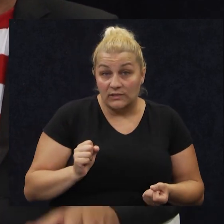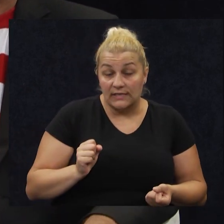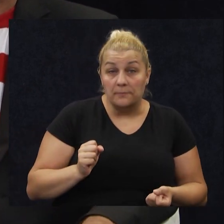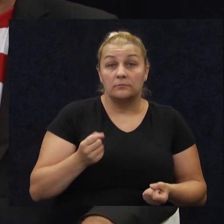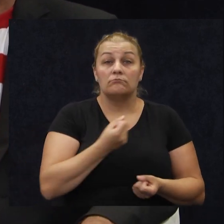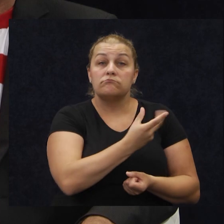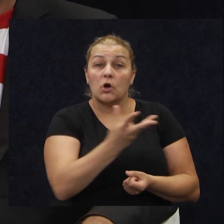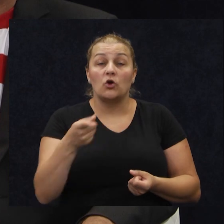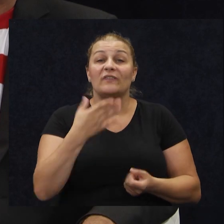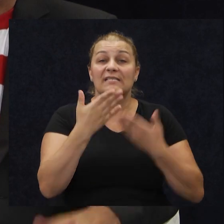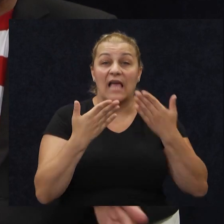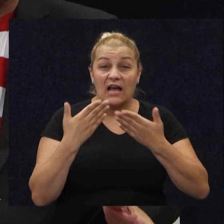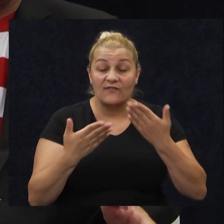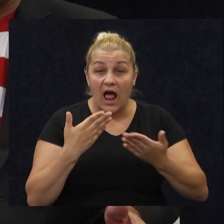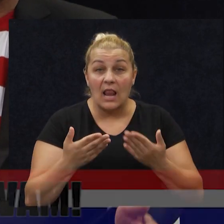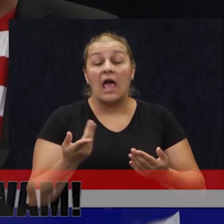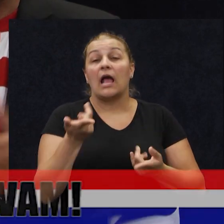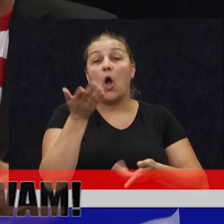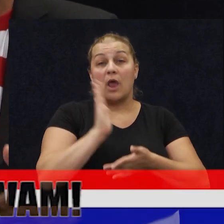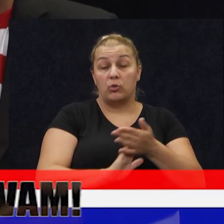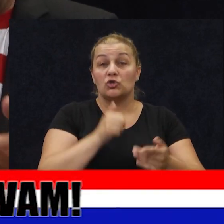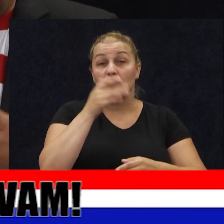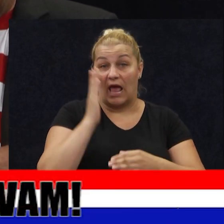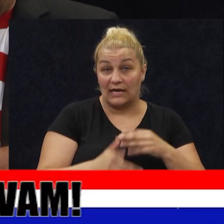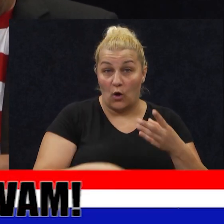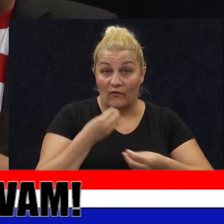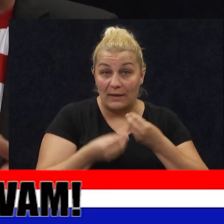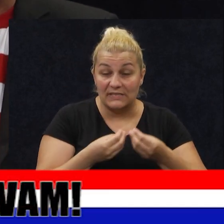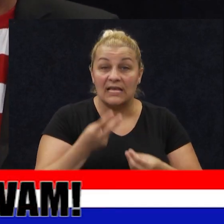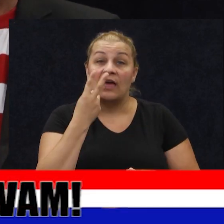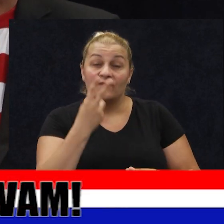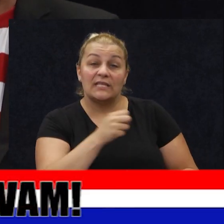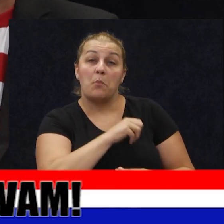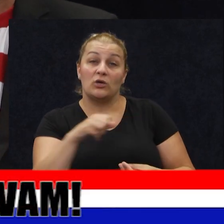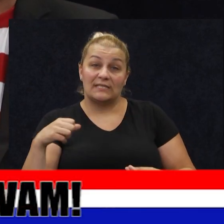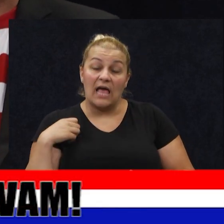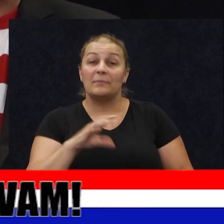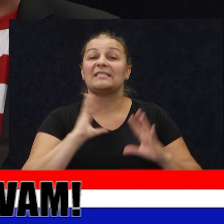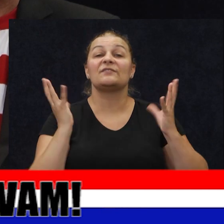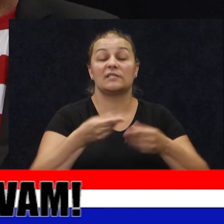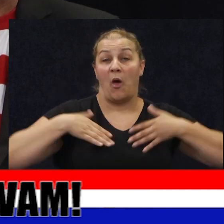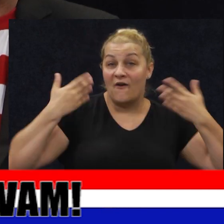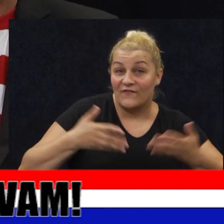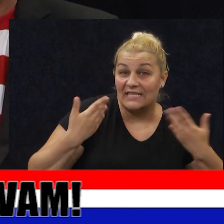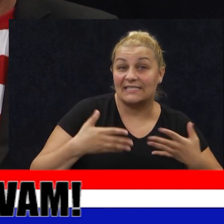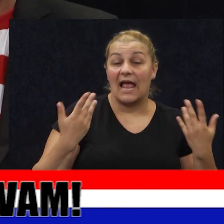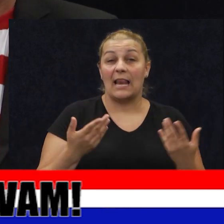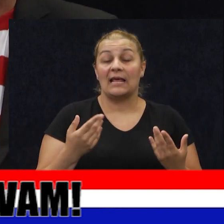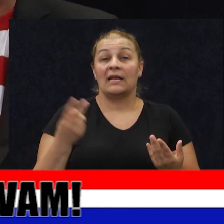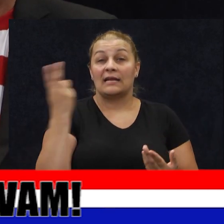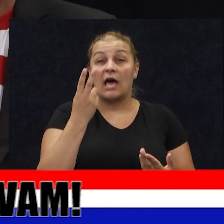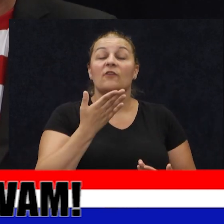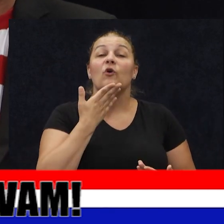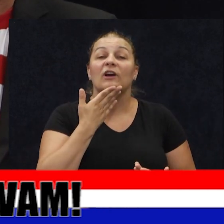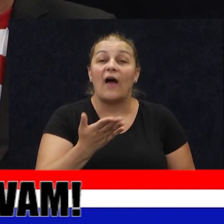brojne ove zahvale kao na početku i na kraju emisije. vidimo i sami, svi smo veseli, svi smo razdravljano. Hvala vam,